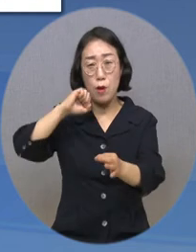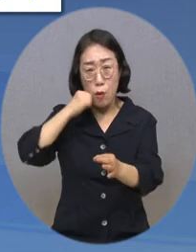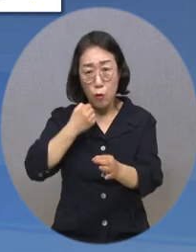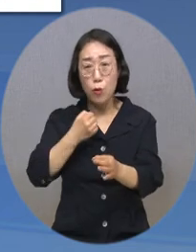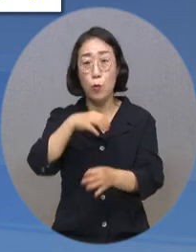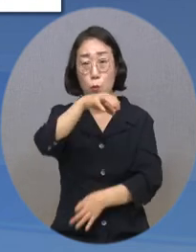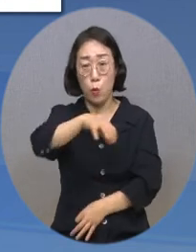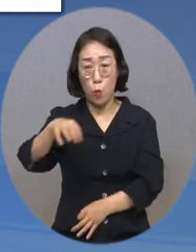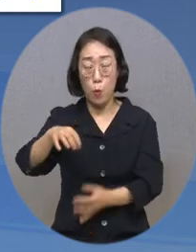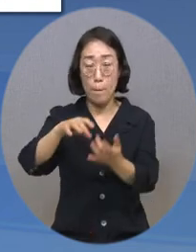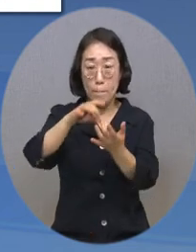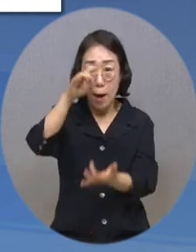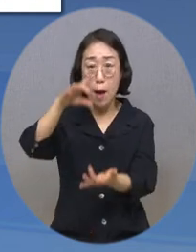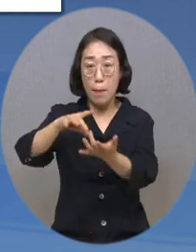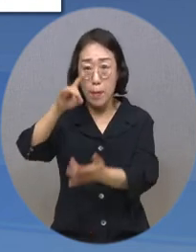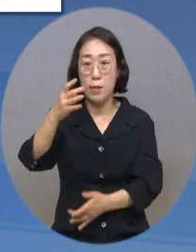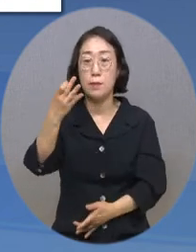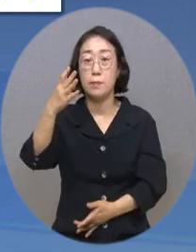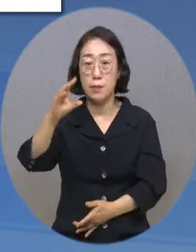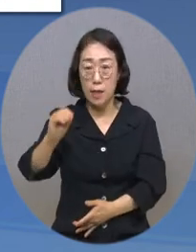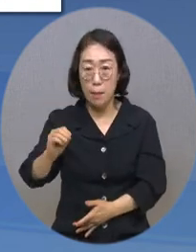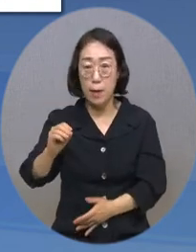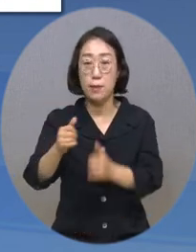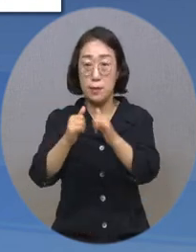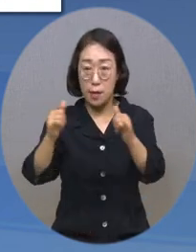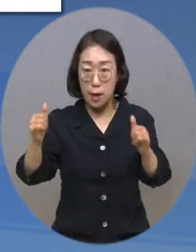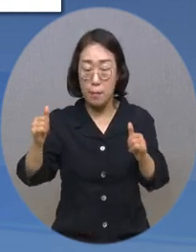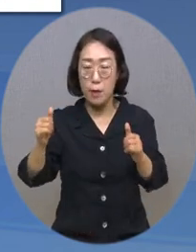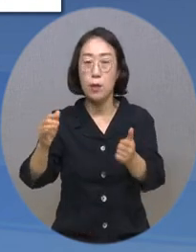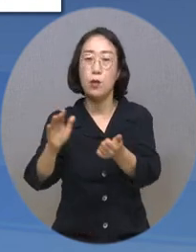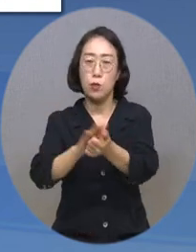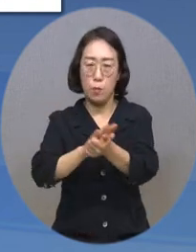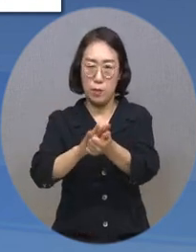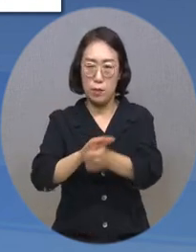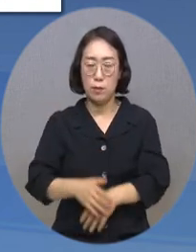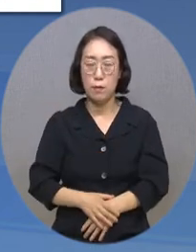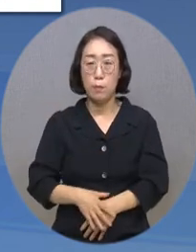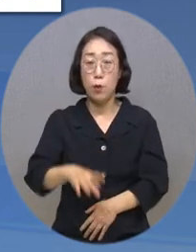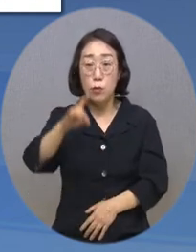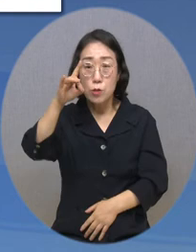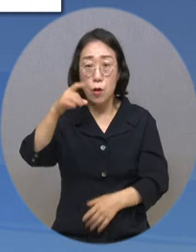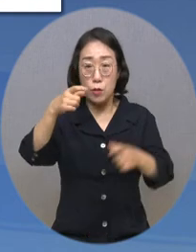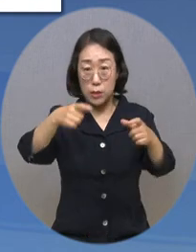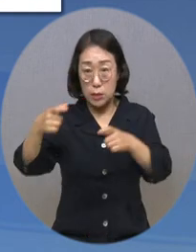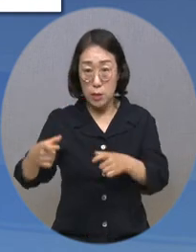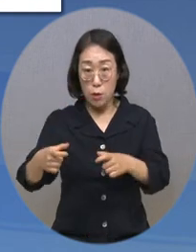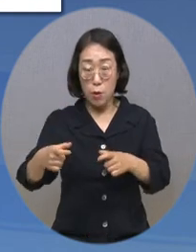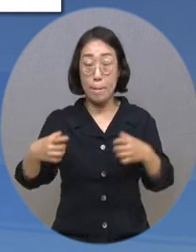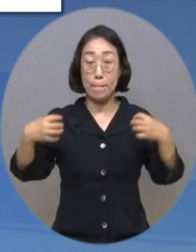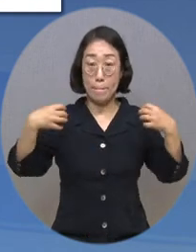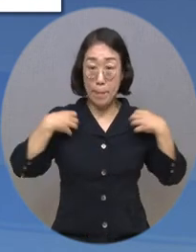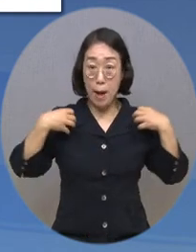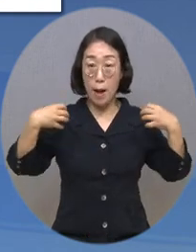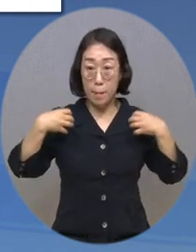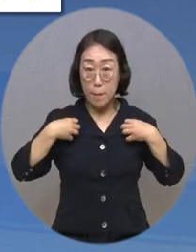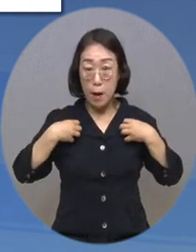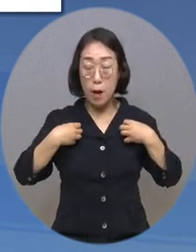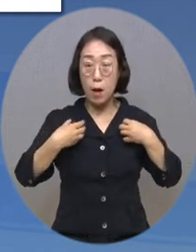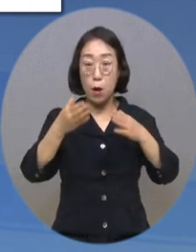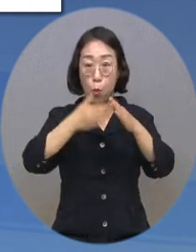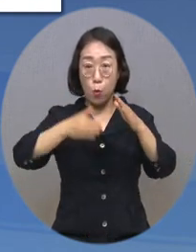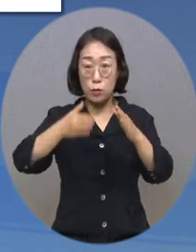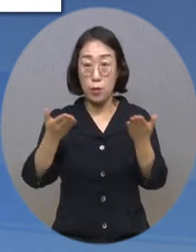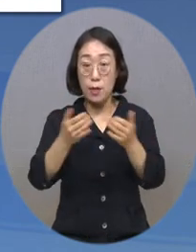높은 것으로 선별된 14만 명을 대상으로 실시합니다. 먼저 각 지방자치단체 사회복지공무원은